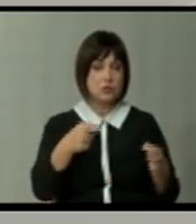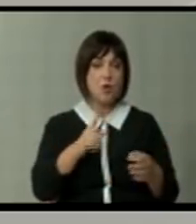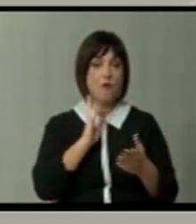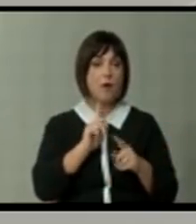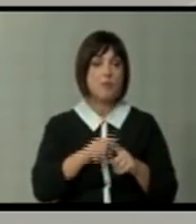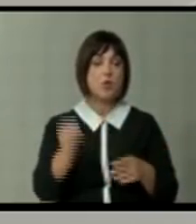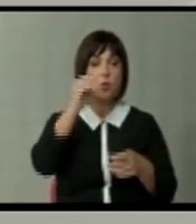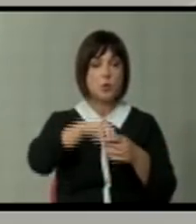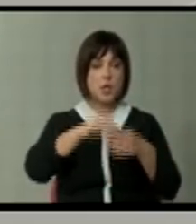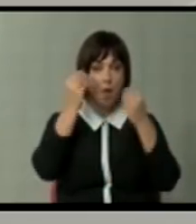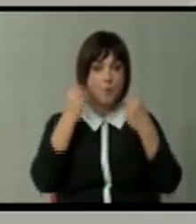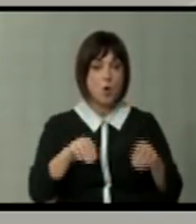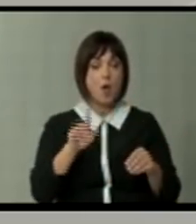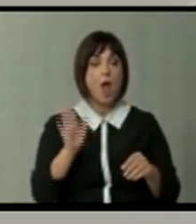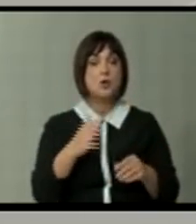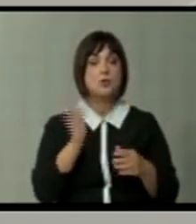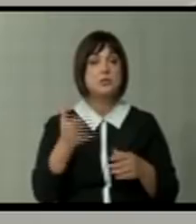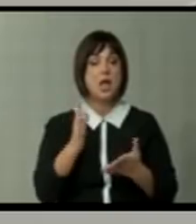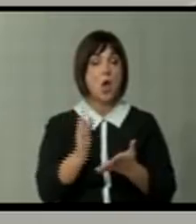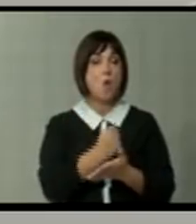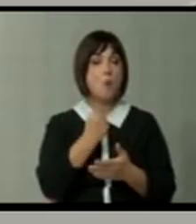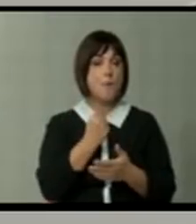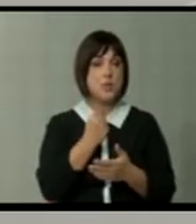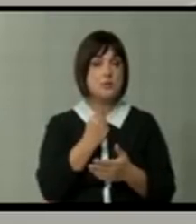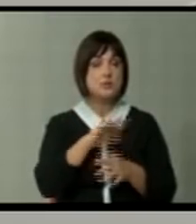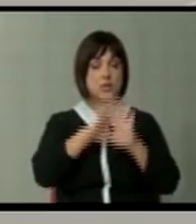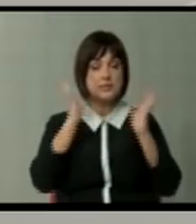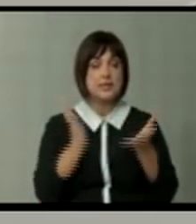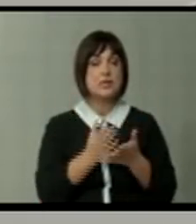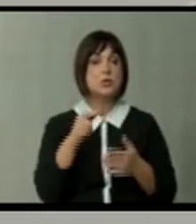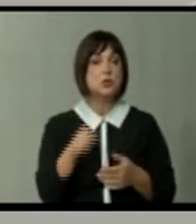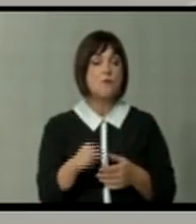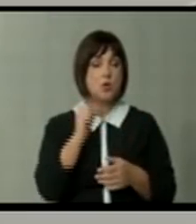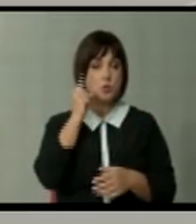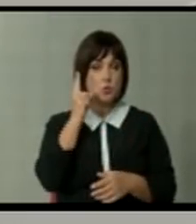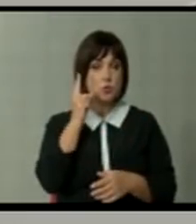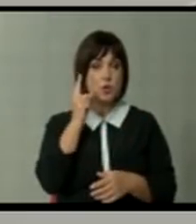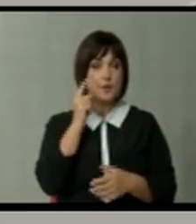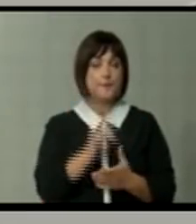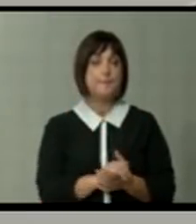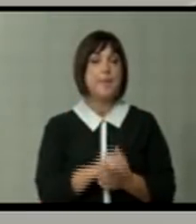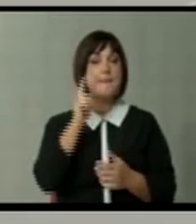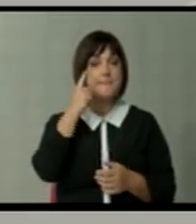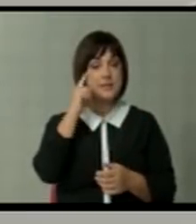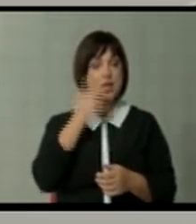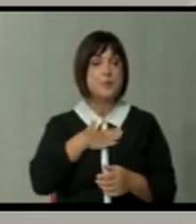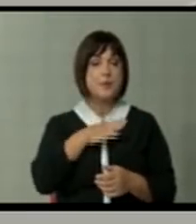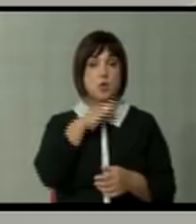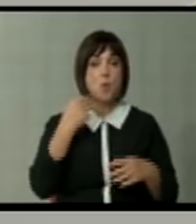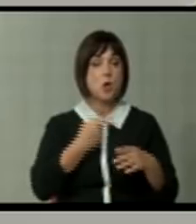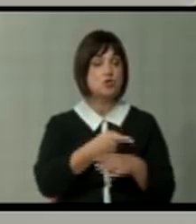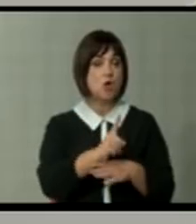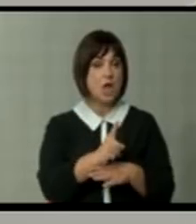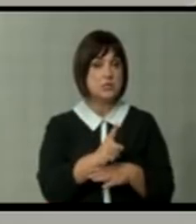дополнителен пораз. Ако излеземе како победници од целијо в овој случај, мислам дека имаме добра